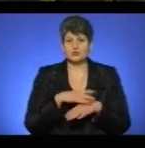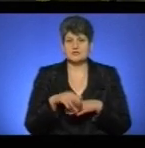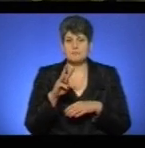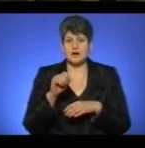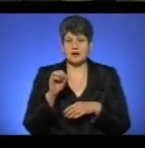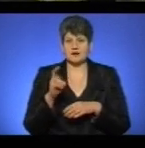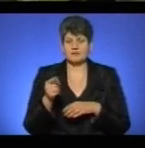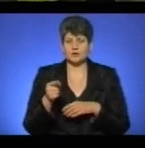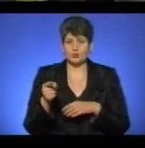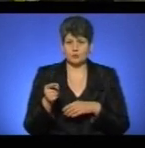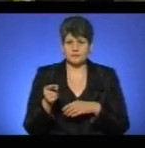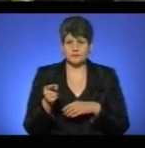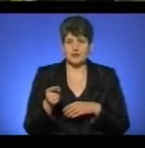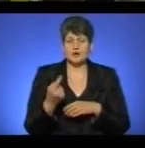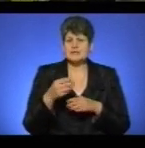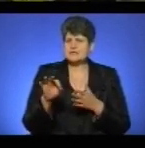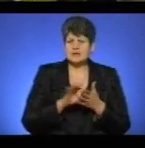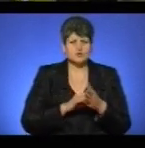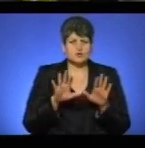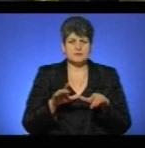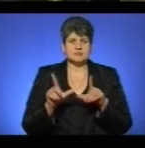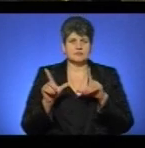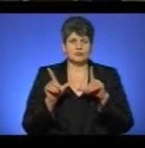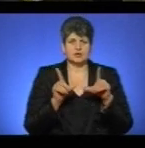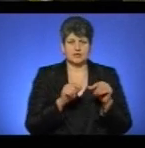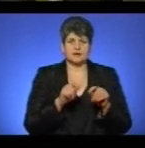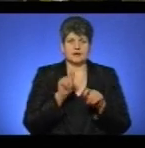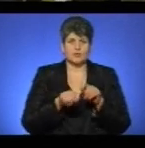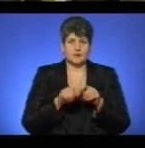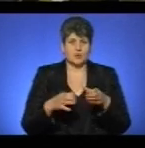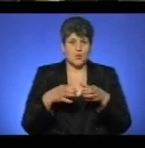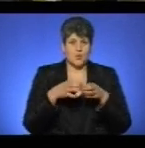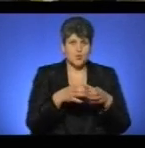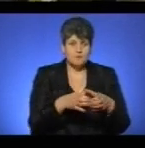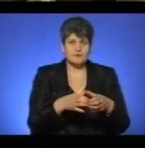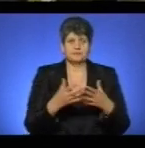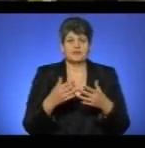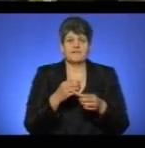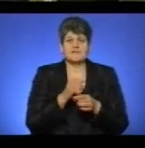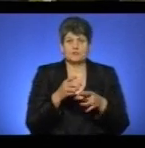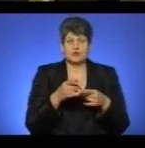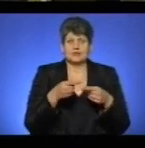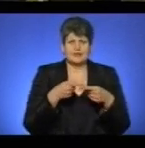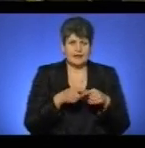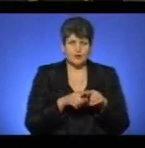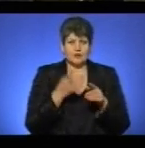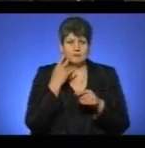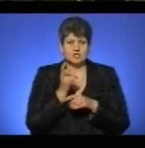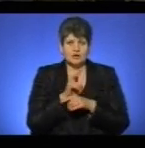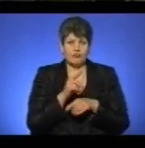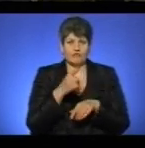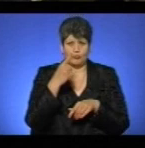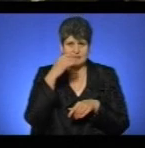в місті Тернополі. Одразу на місце події виявила слідчо-оперативна група вибухотехніки. Коли поліцейські зайшли в кімнату, то